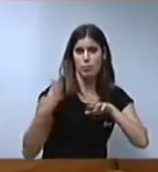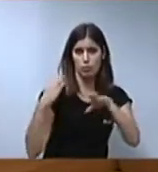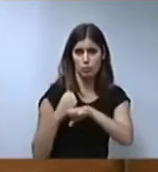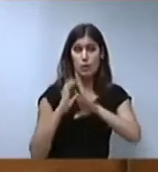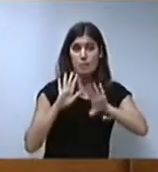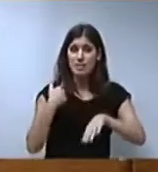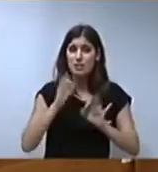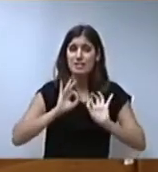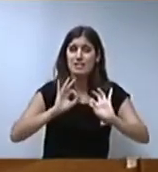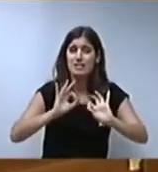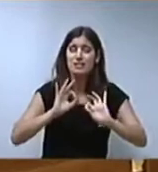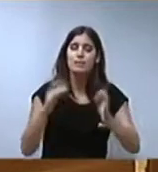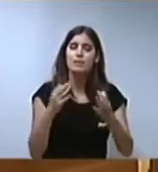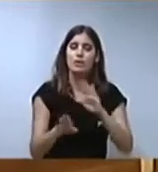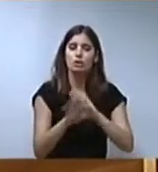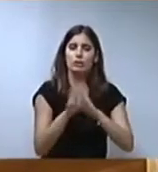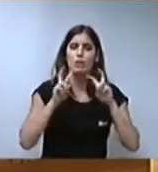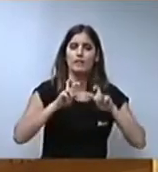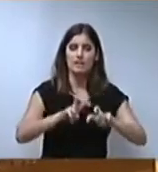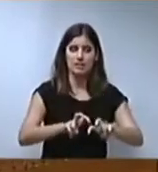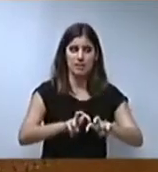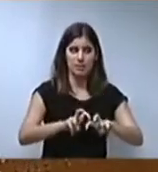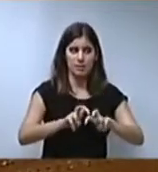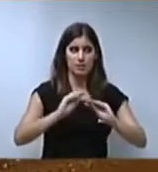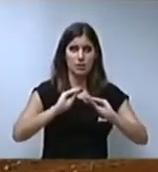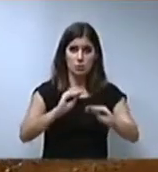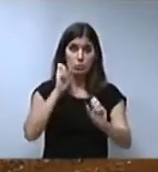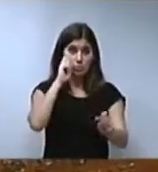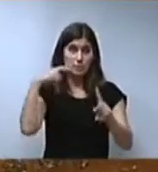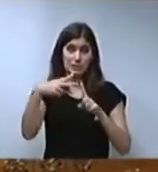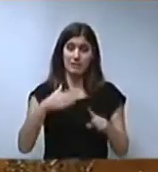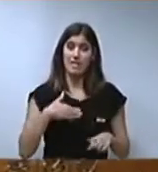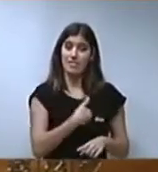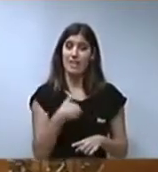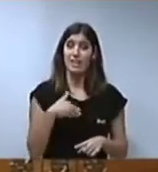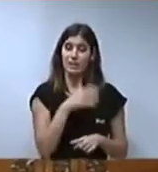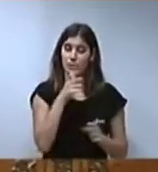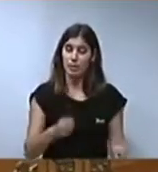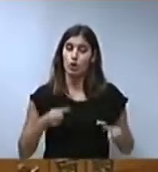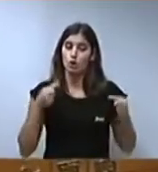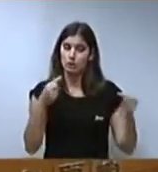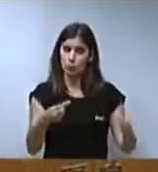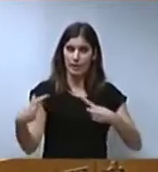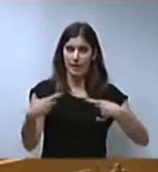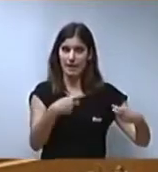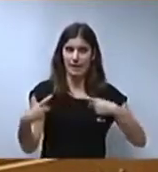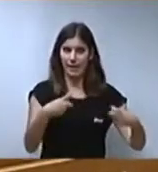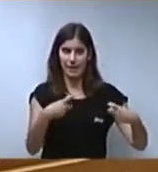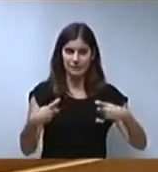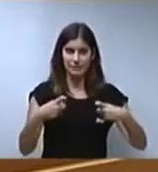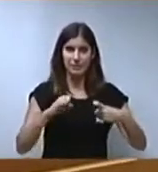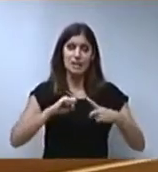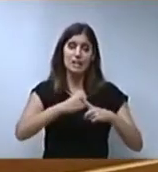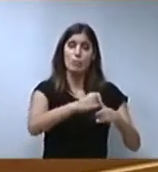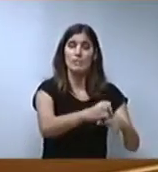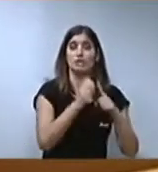però especialment cal continuar investigant des de la perspectiva de gènere les conseqüències de la guerra i la repressió en les